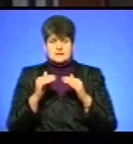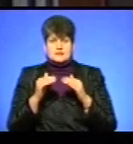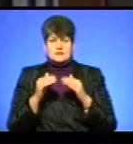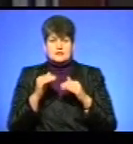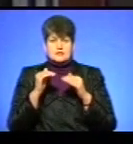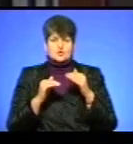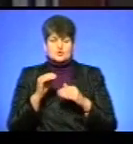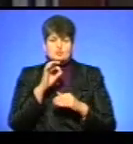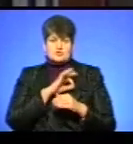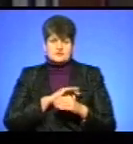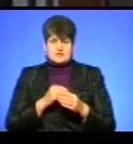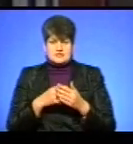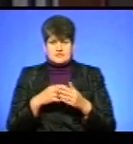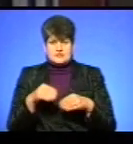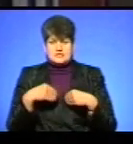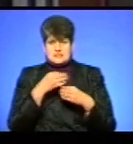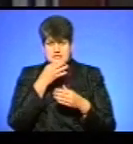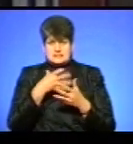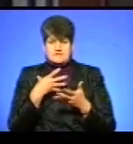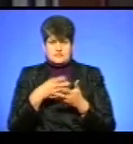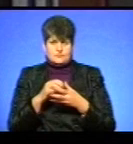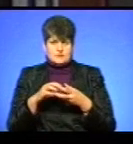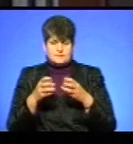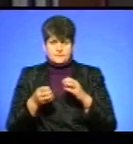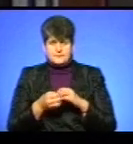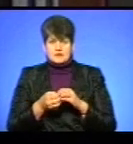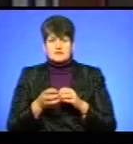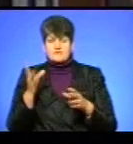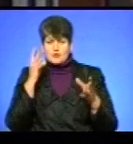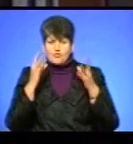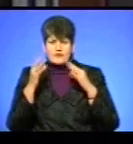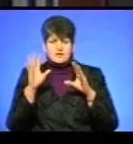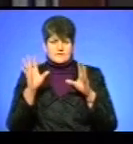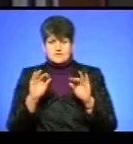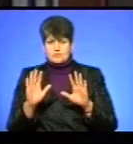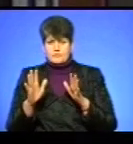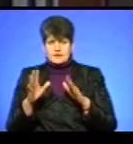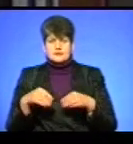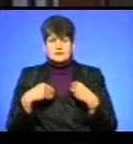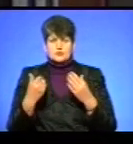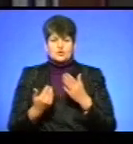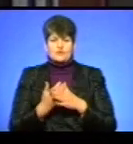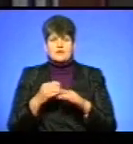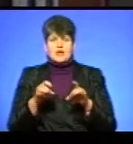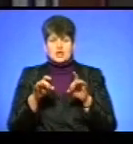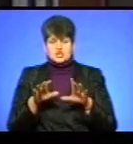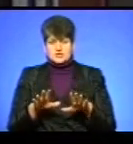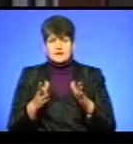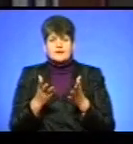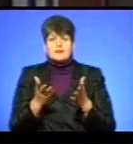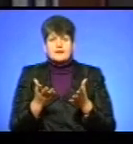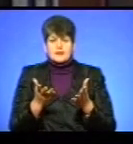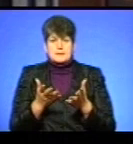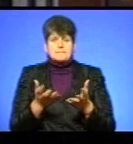цін, він виніс свій вердикт. І тепер з врахуванням цих всіх моментів винесено нове рішення, яке